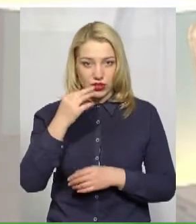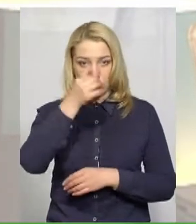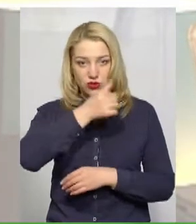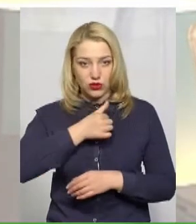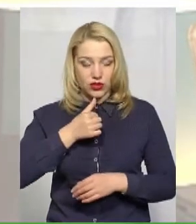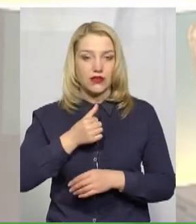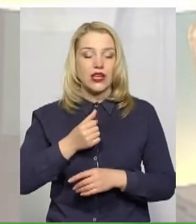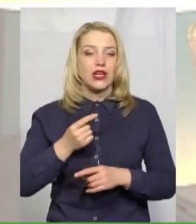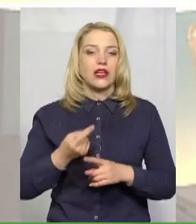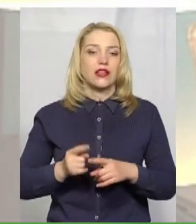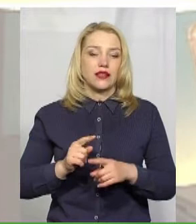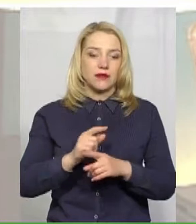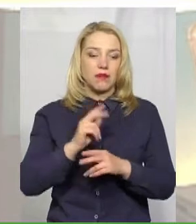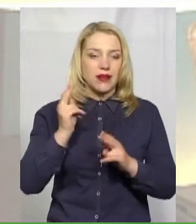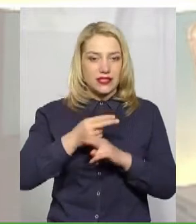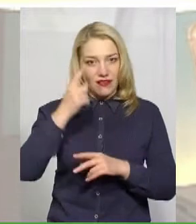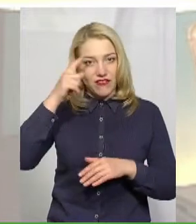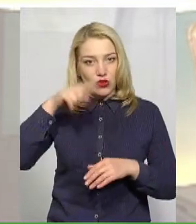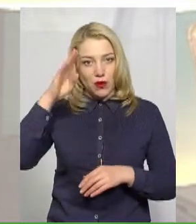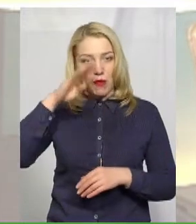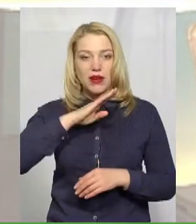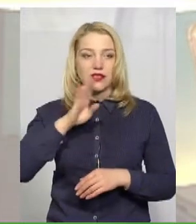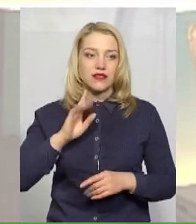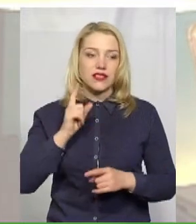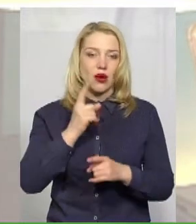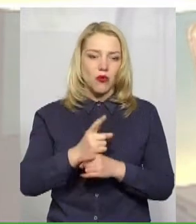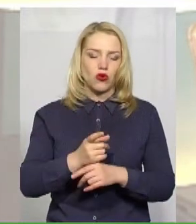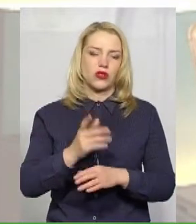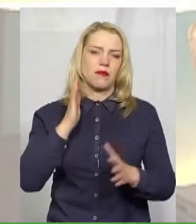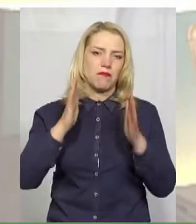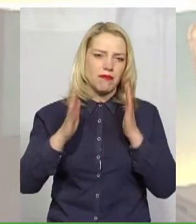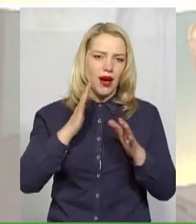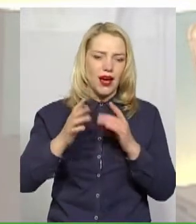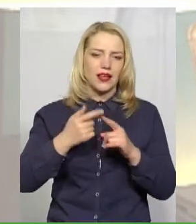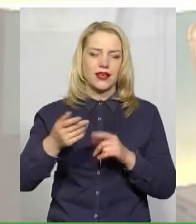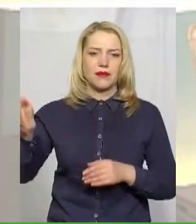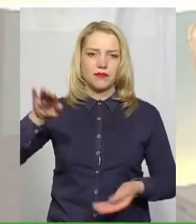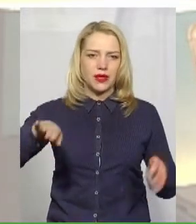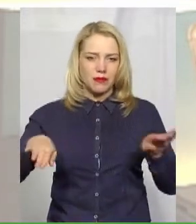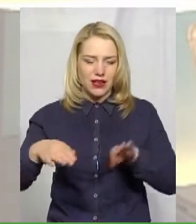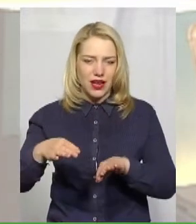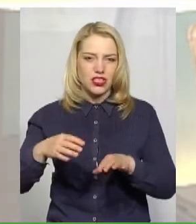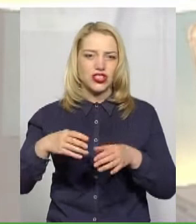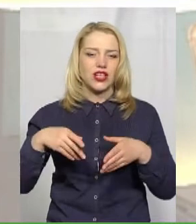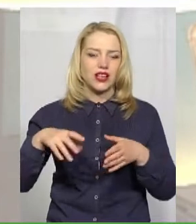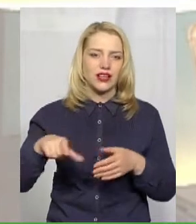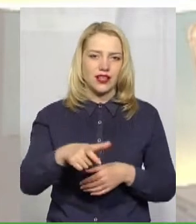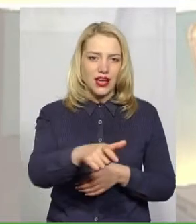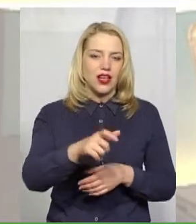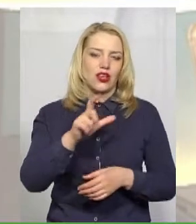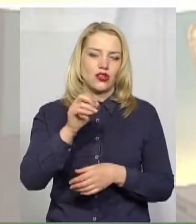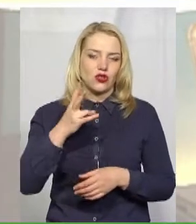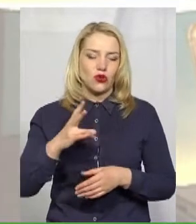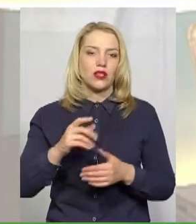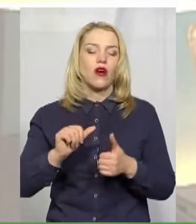Заборонено відвідування парків, скверів, зон відпочинку, лісопаркових та прибережних зон, крім вигулу домашніх тварин однією особою,